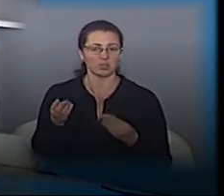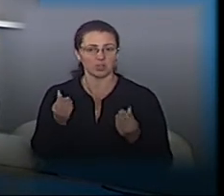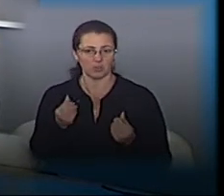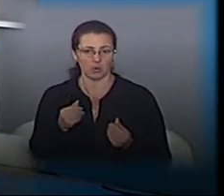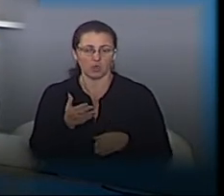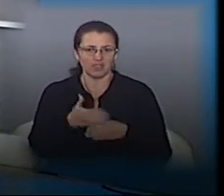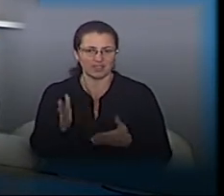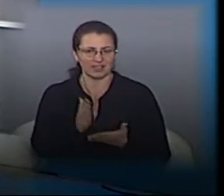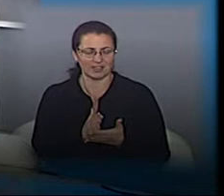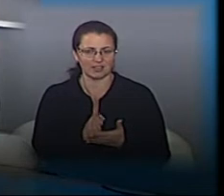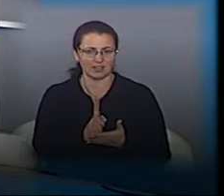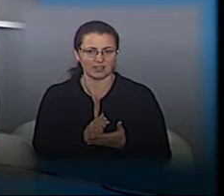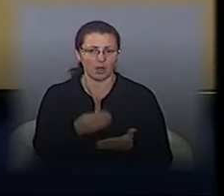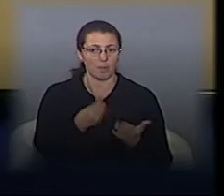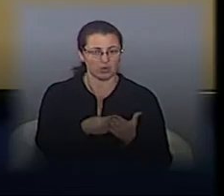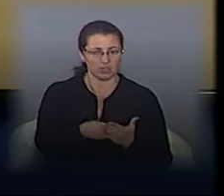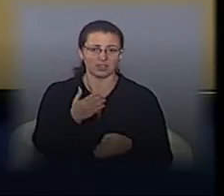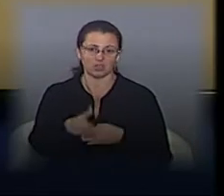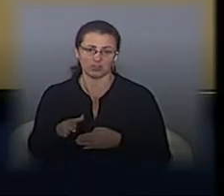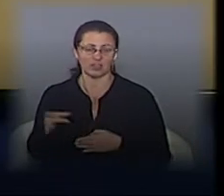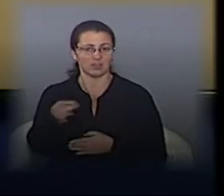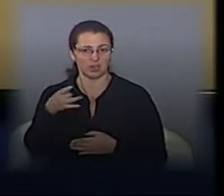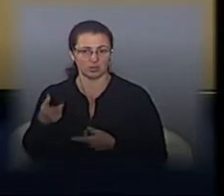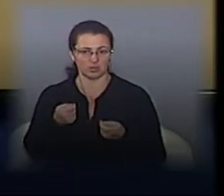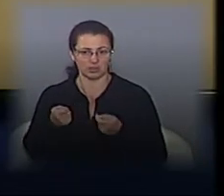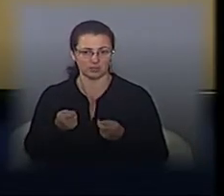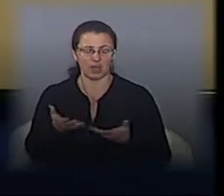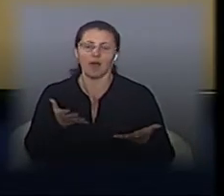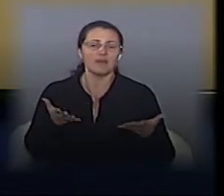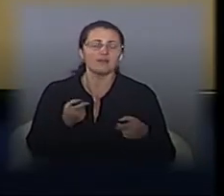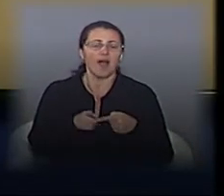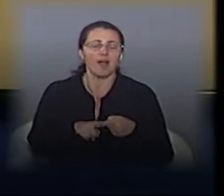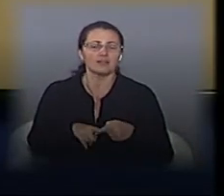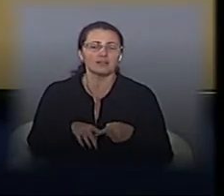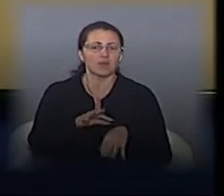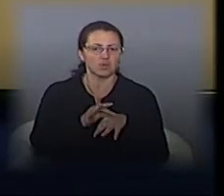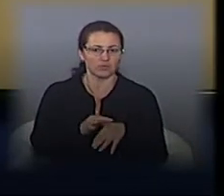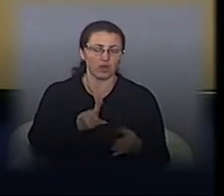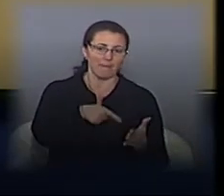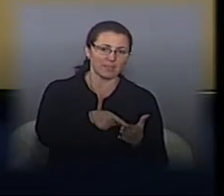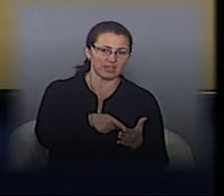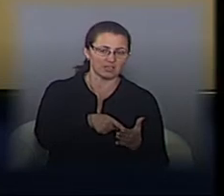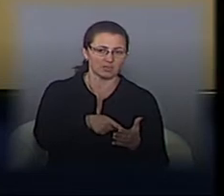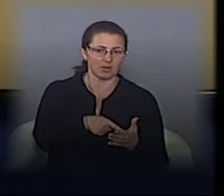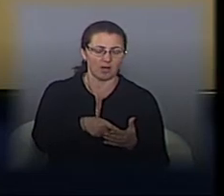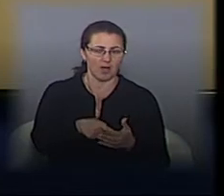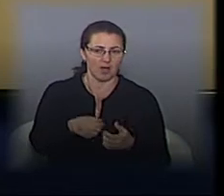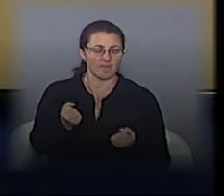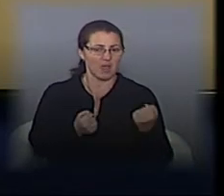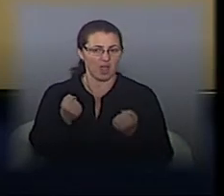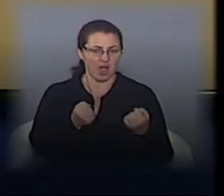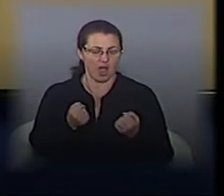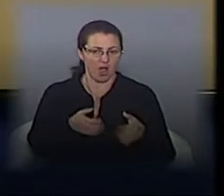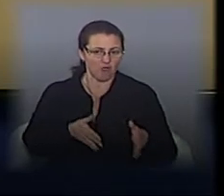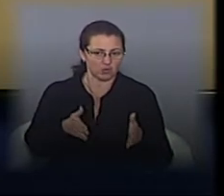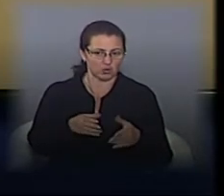районних адміністраціях. Так. За яким принципом відбувається цей ремонт? Тобто місто, автодор ремонтує головні